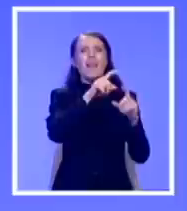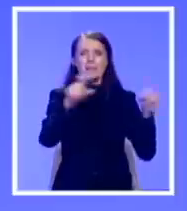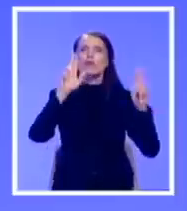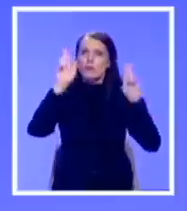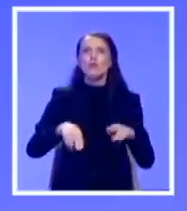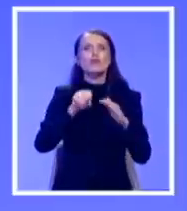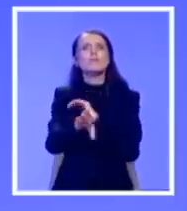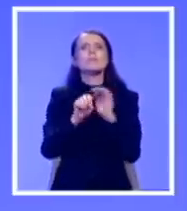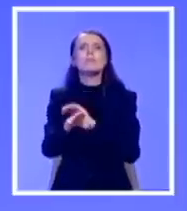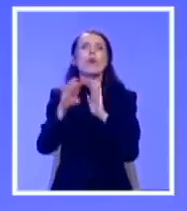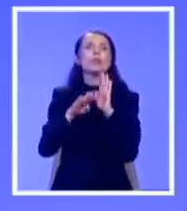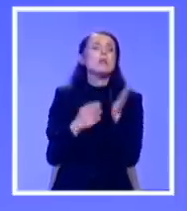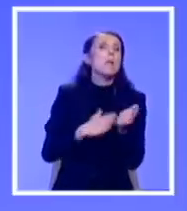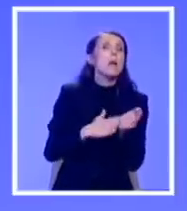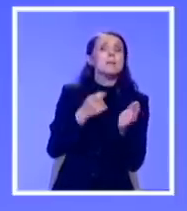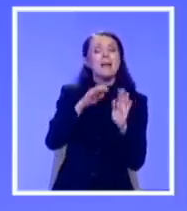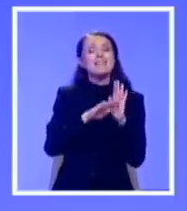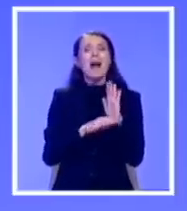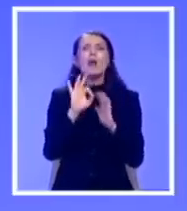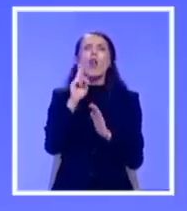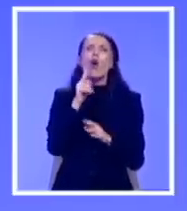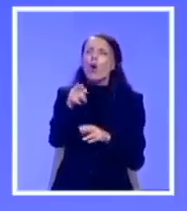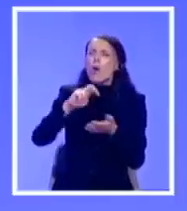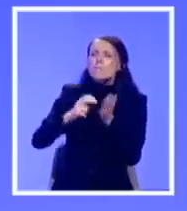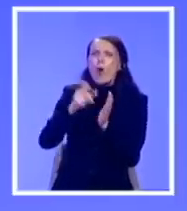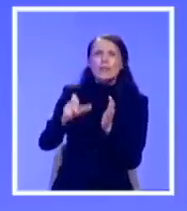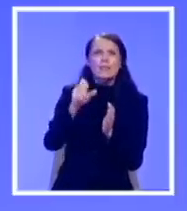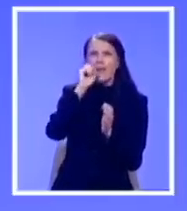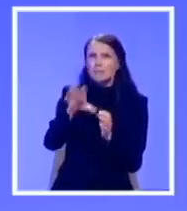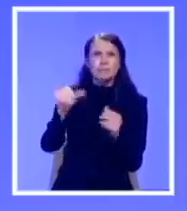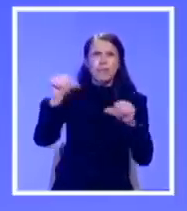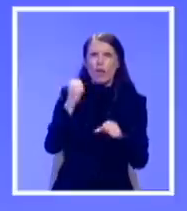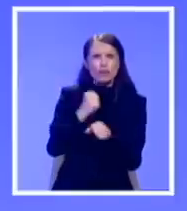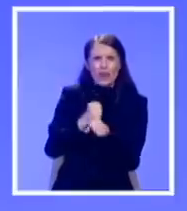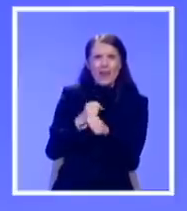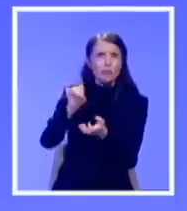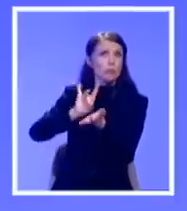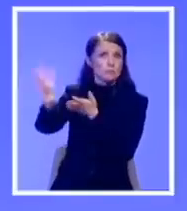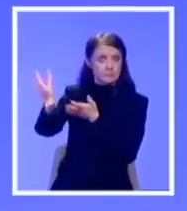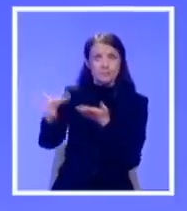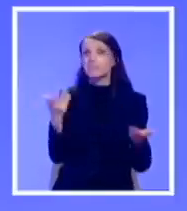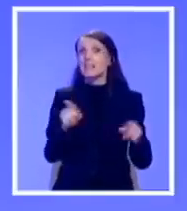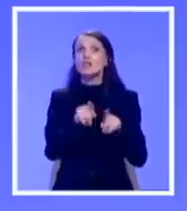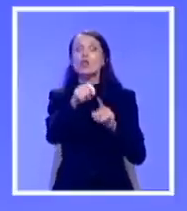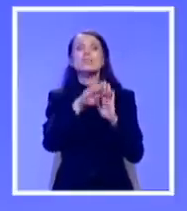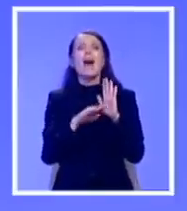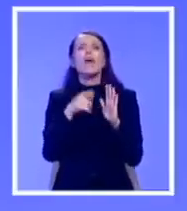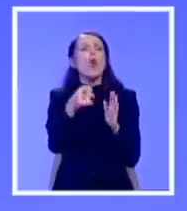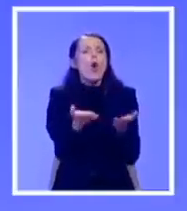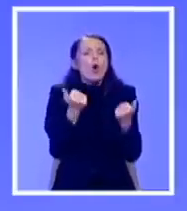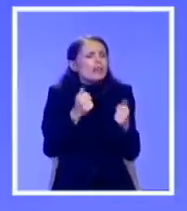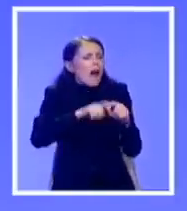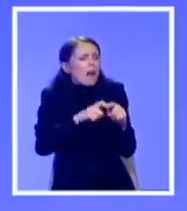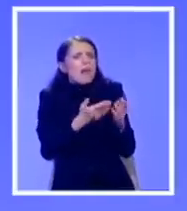život zakone, poput recimo zakona o lustraciji. Zakona o otvaranju dosija, državne bezbednosti, zakona o poreklo imovine.